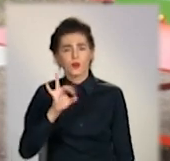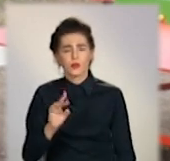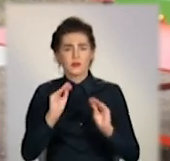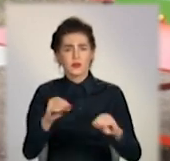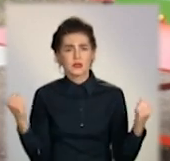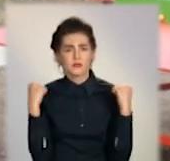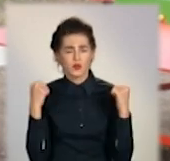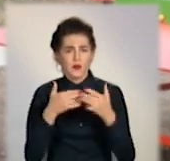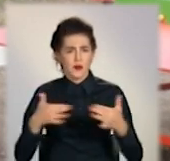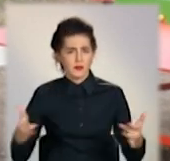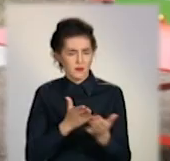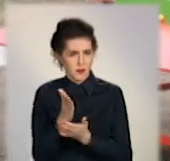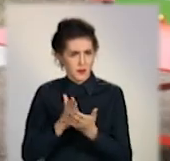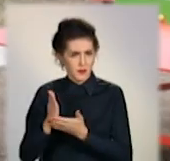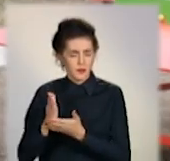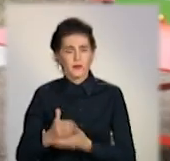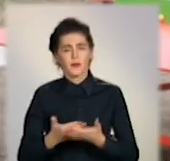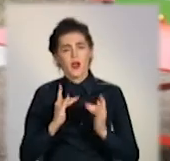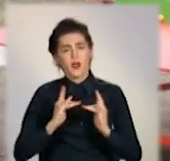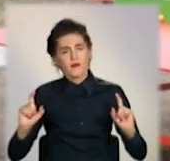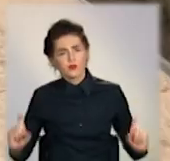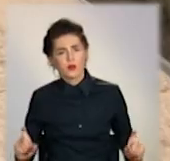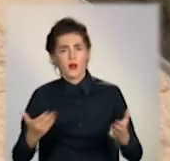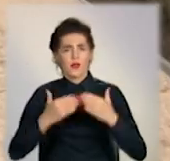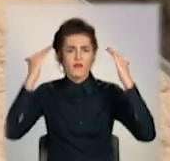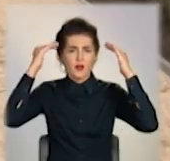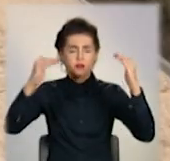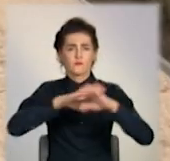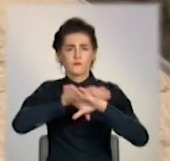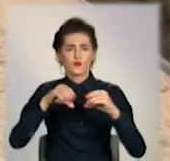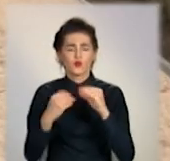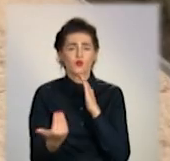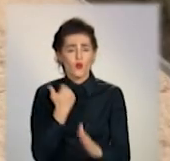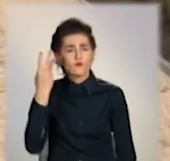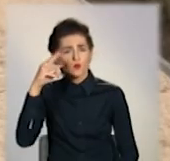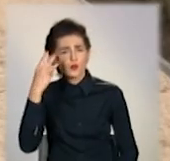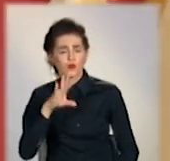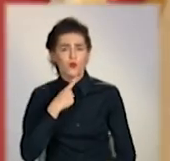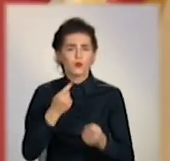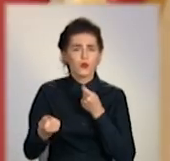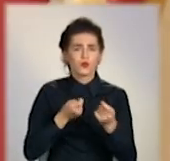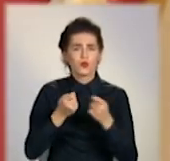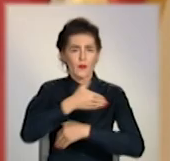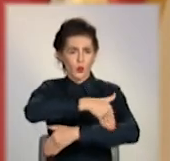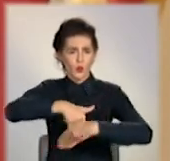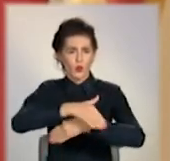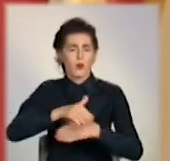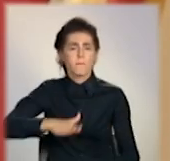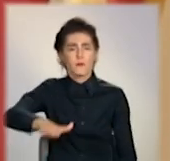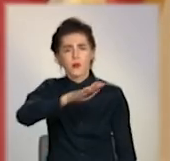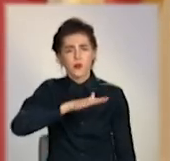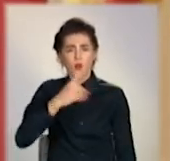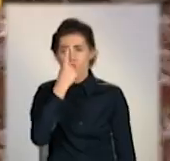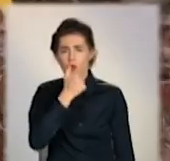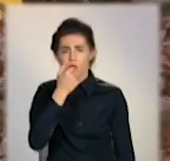дитячі елементи. Лавочки, навіси». Новий, сучасний та безпечний вуличний майданчик. З'явився рік